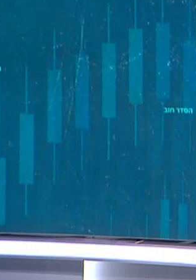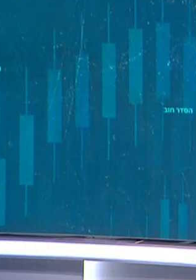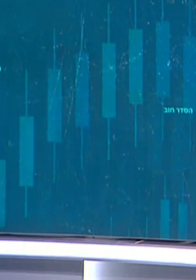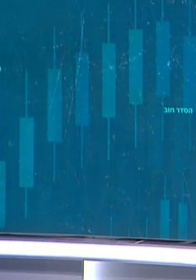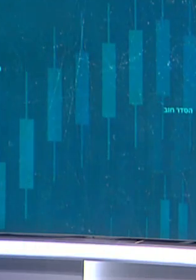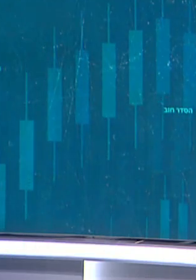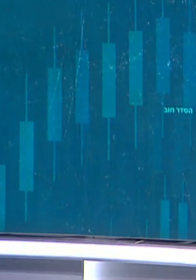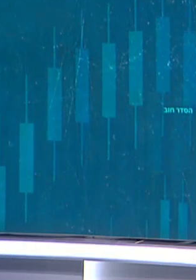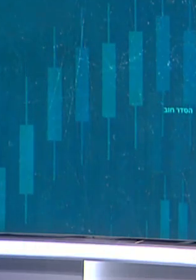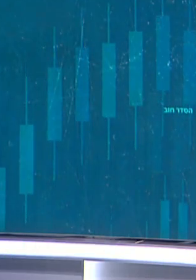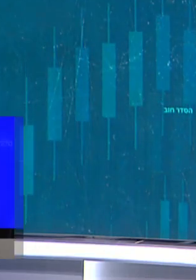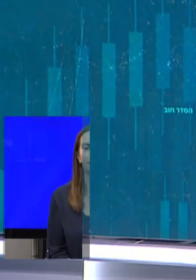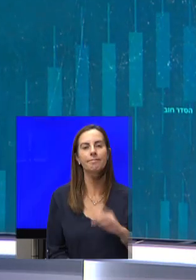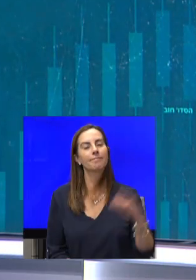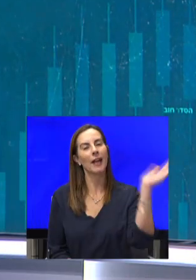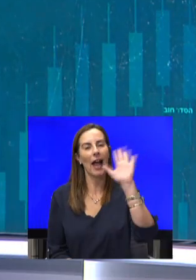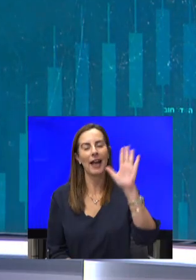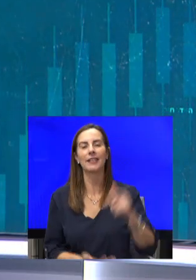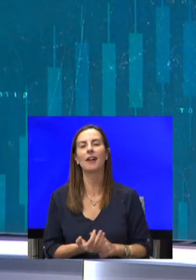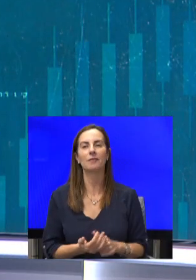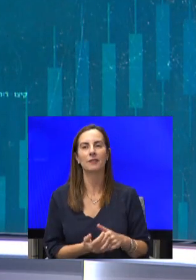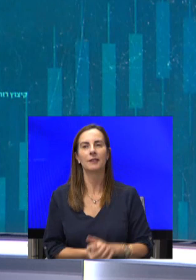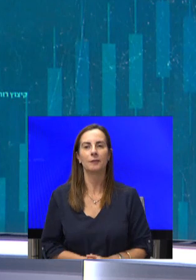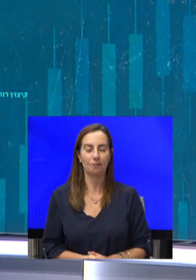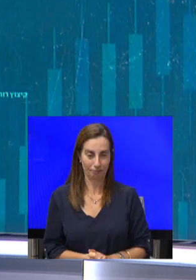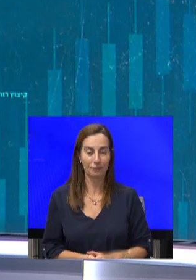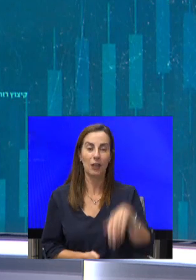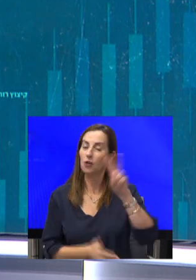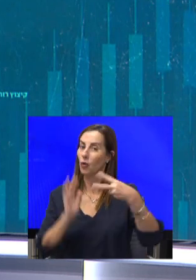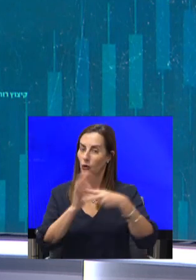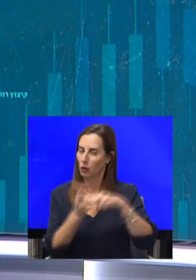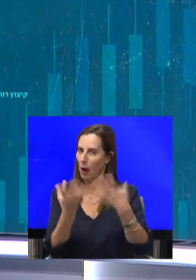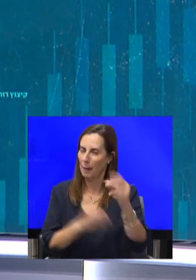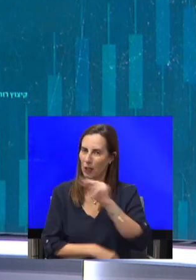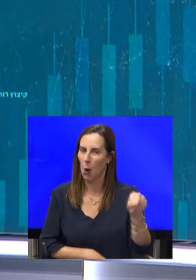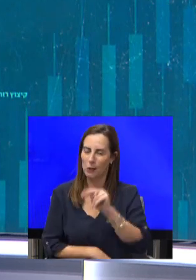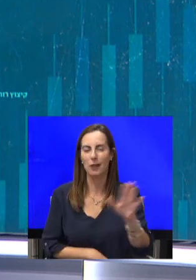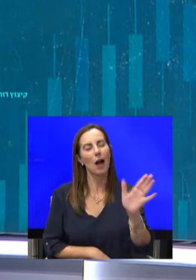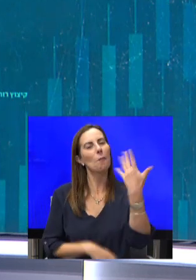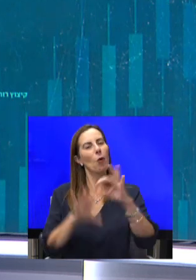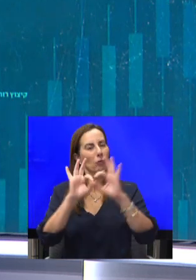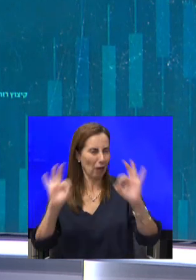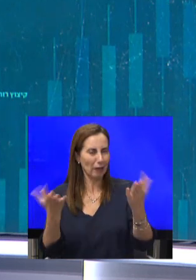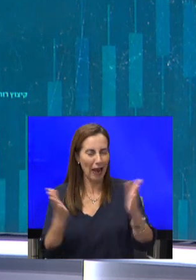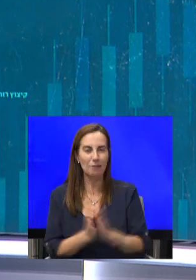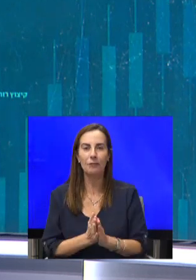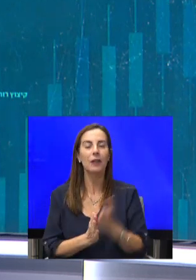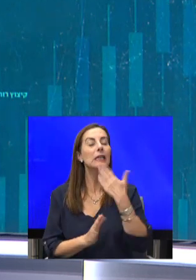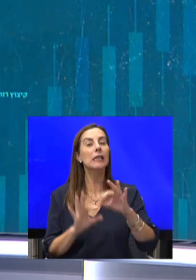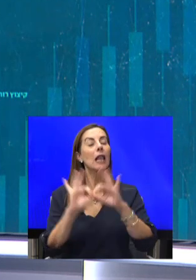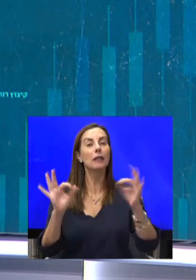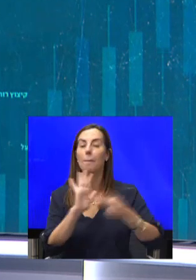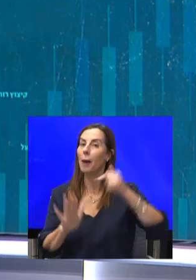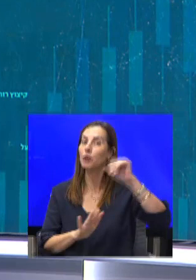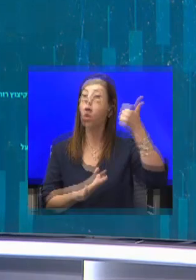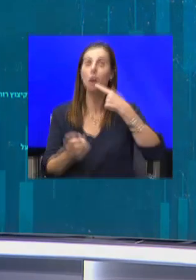היי, אתם על משחקי הכיס, אני שאול אמסטרדמסקי. יש לנו תוכנית קדושה היום, אז בואו פשוט נתחיל. ישראל התחילה היום לראשונה בשיחות ישירות עם